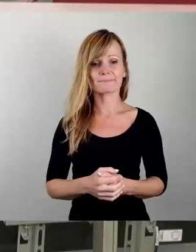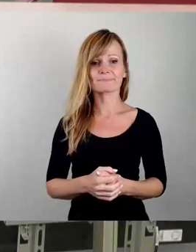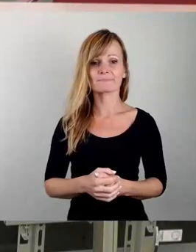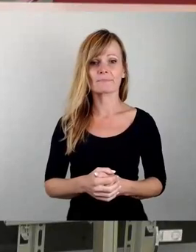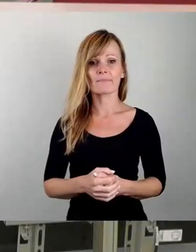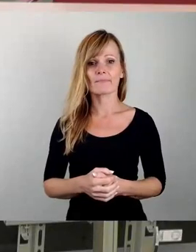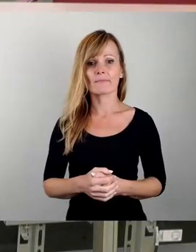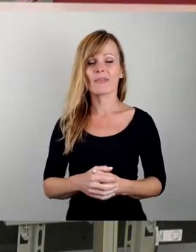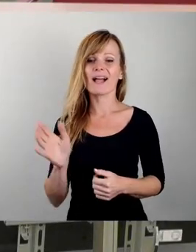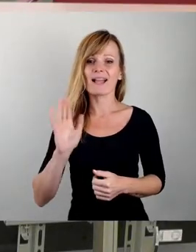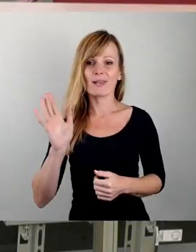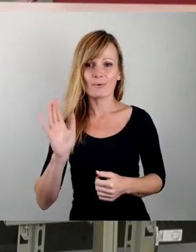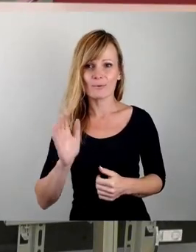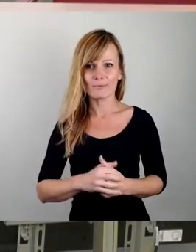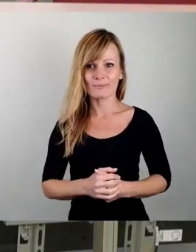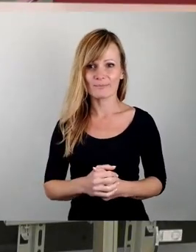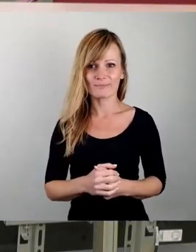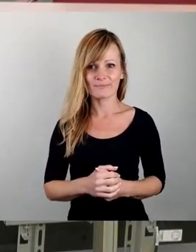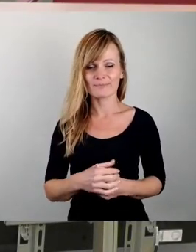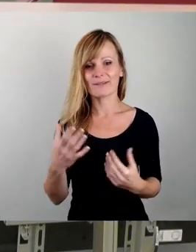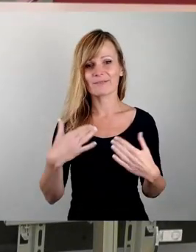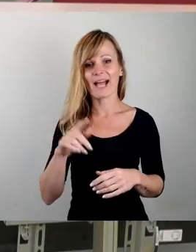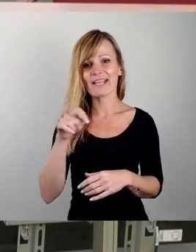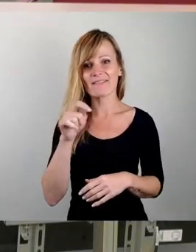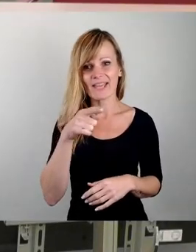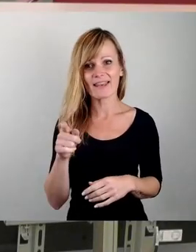Hallo, Freie Wähler, rechts.